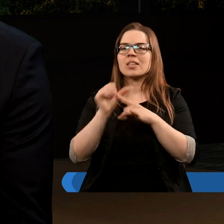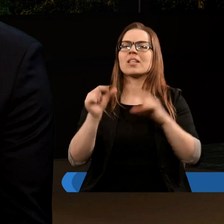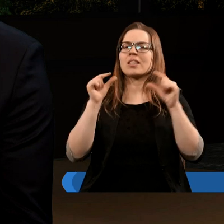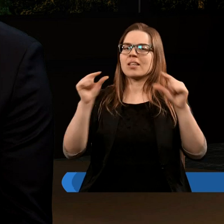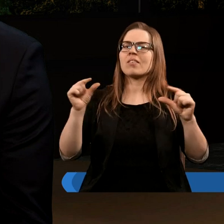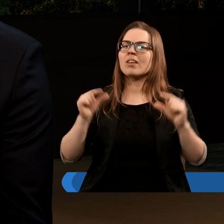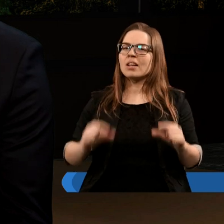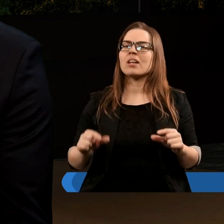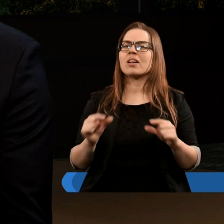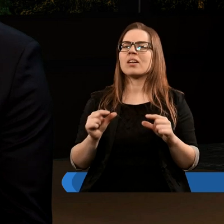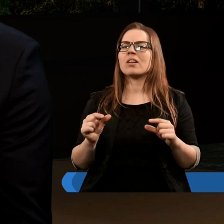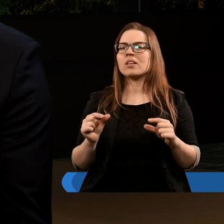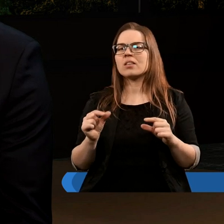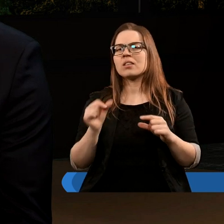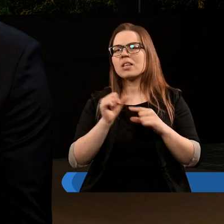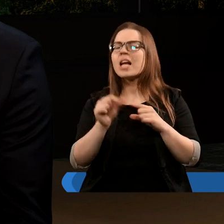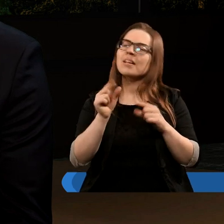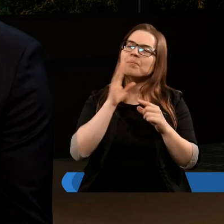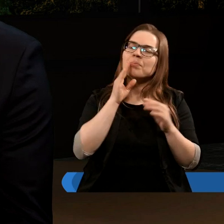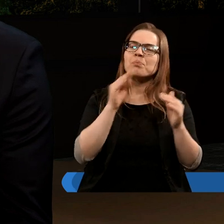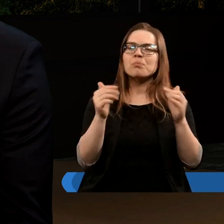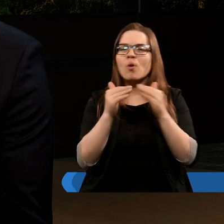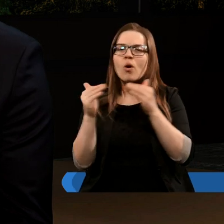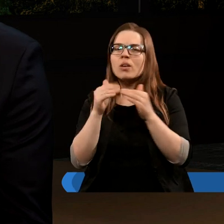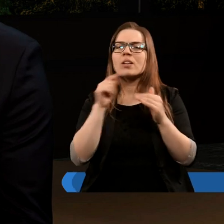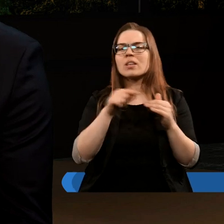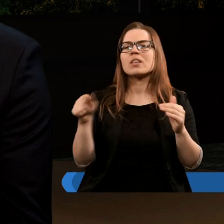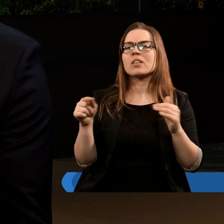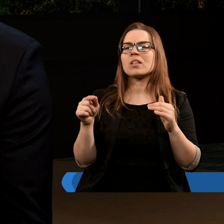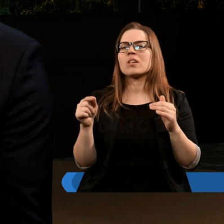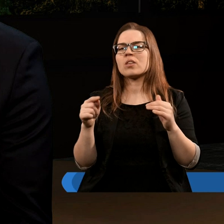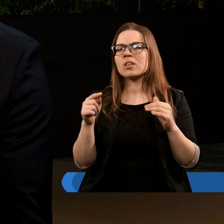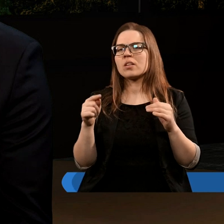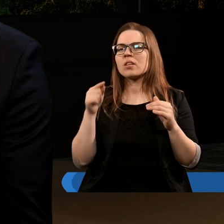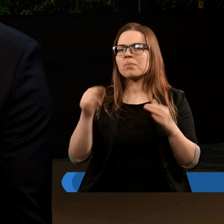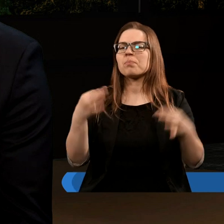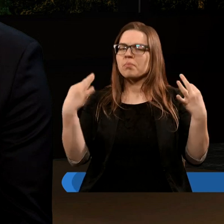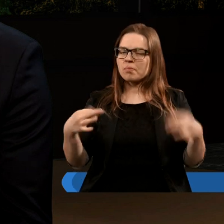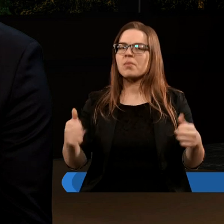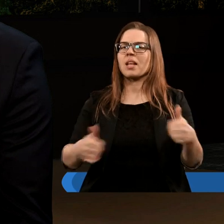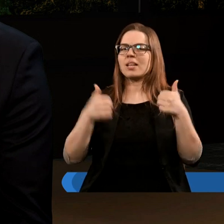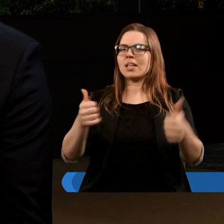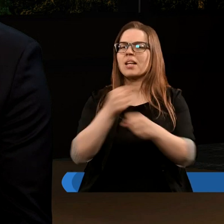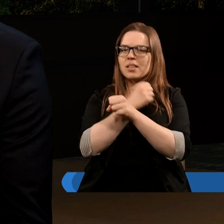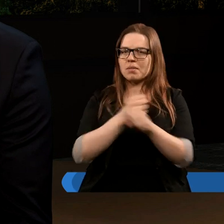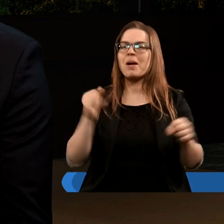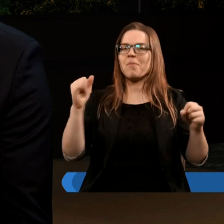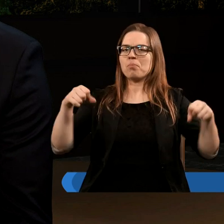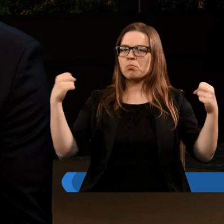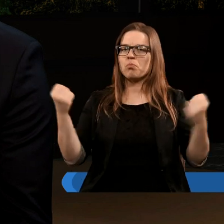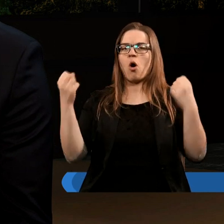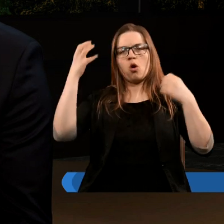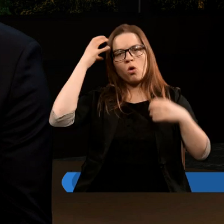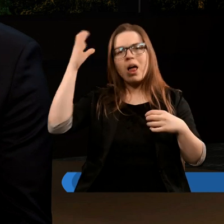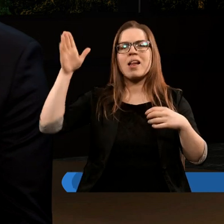werset jest to centrum tego rozdziału. Jest to środek, gdzie jest powiedziane, że teraz nastało zbawienie i moc,